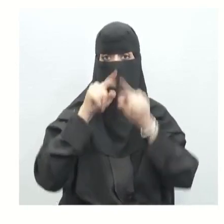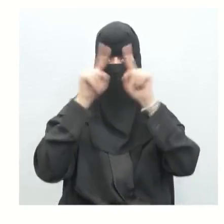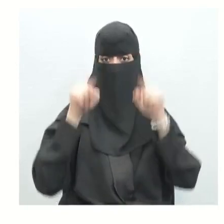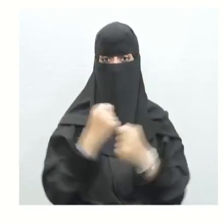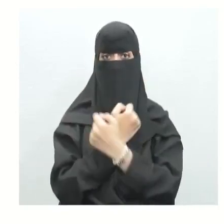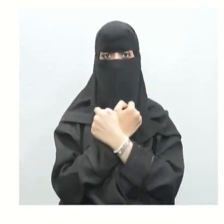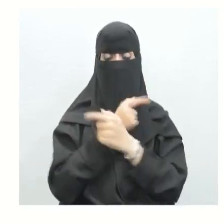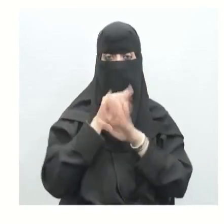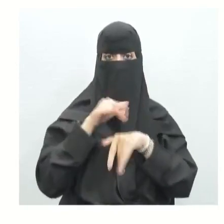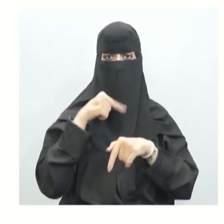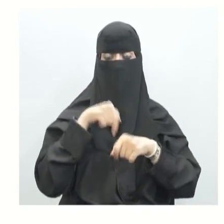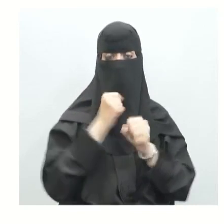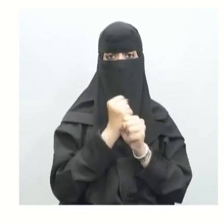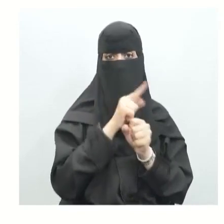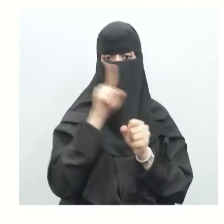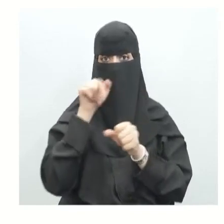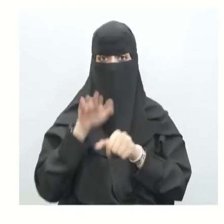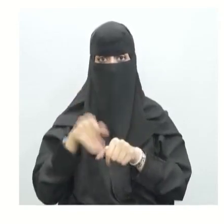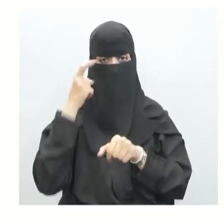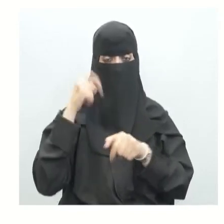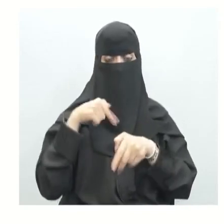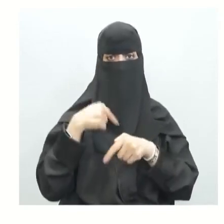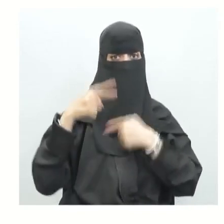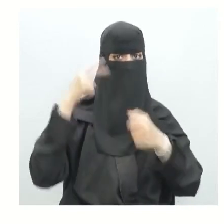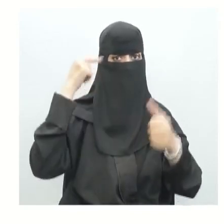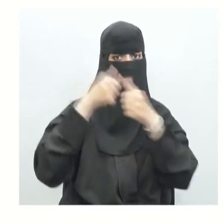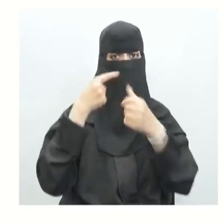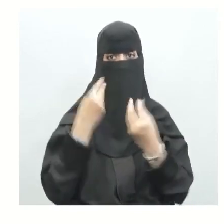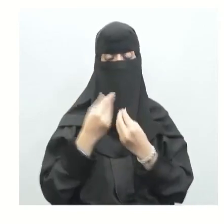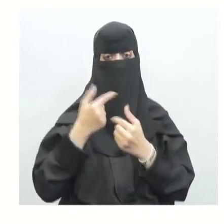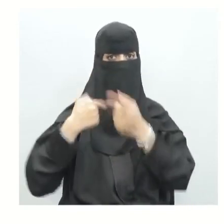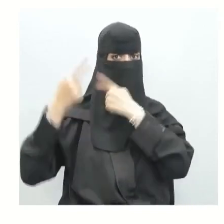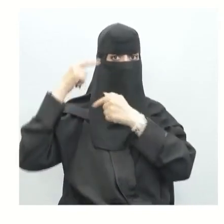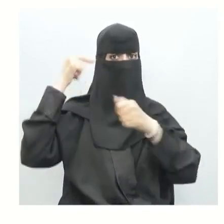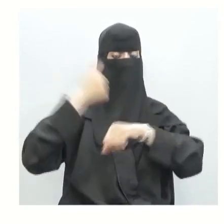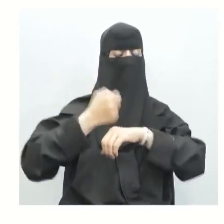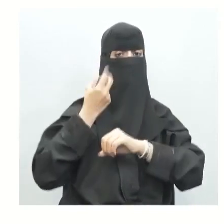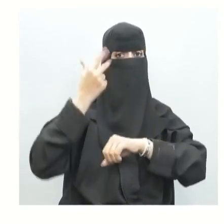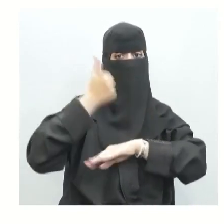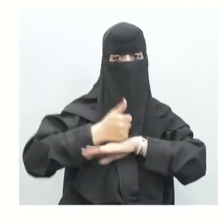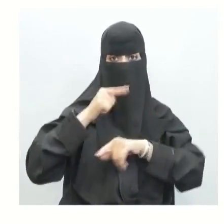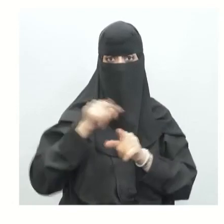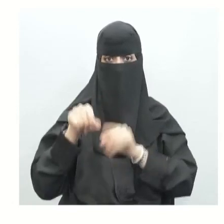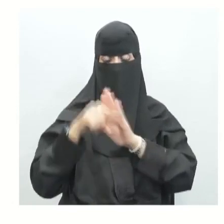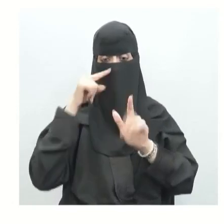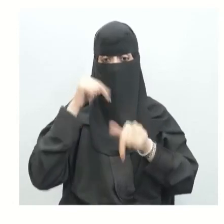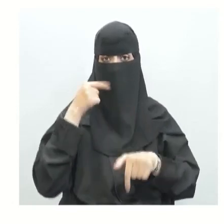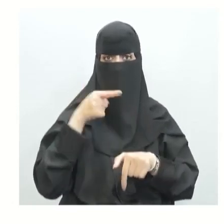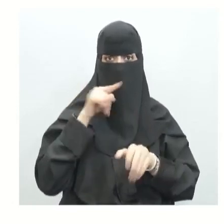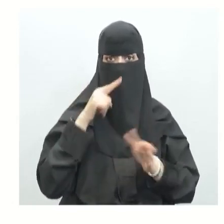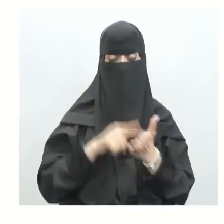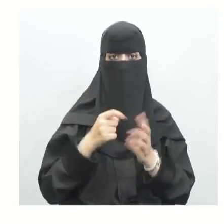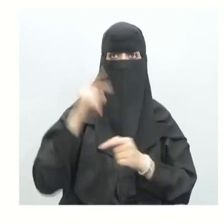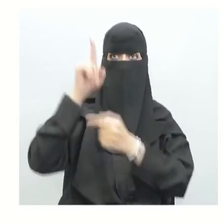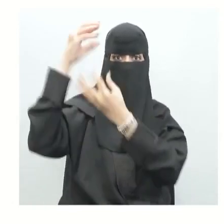خلال دراسة وظائف هذا الجهاز نستذكر سويا ونسترجع الفكرة الرئيسة لهذا الدرس ذكرنا بأنه لقد